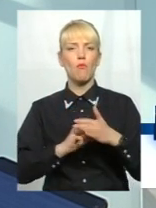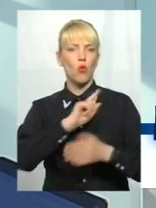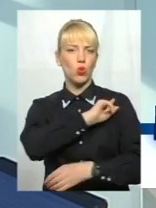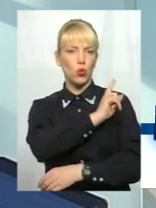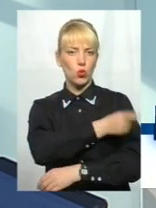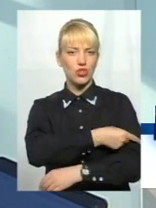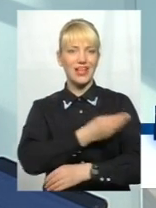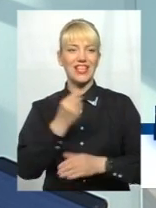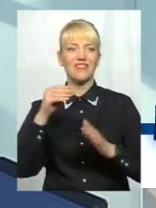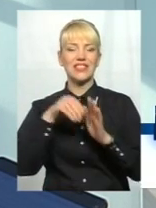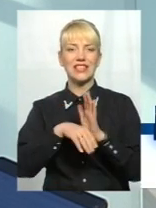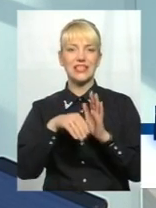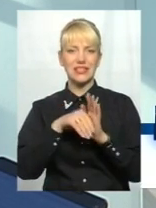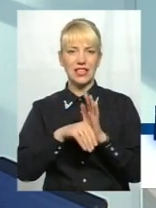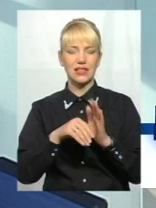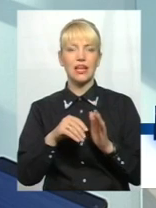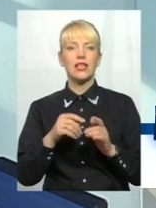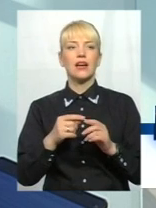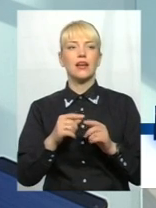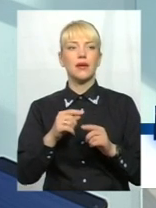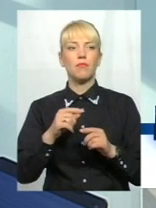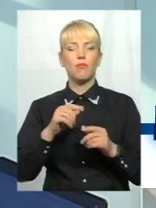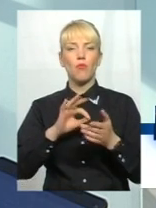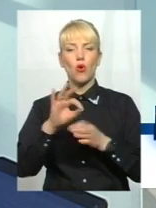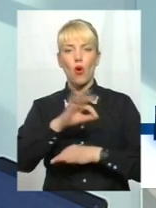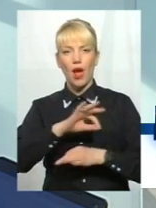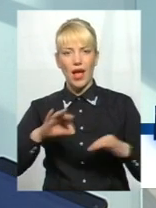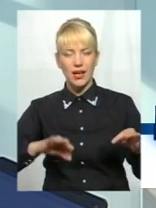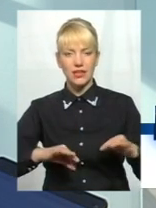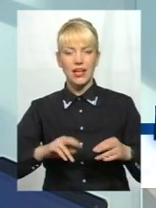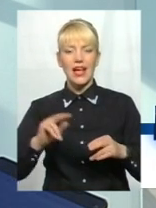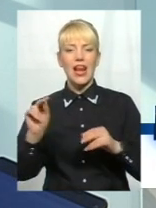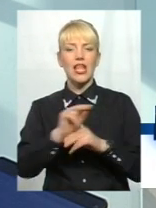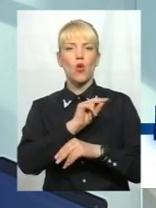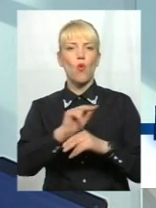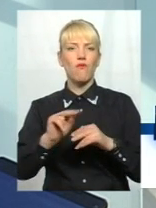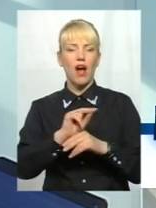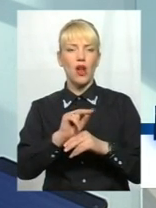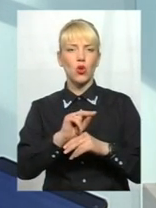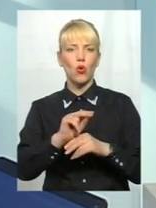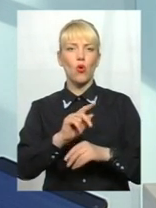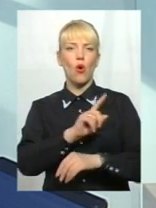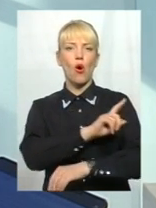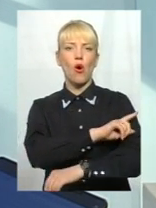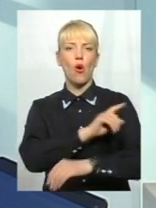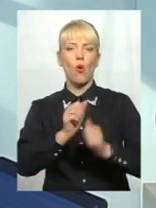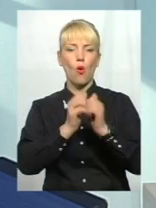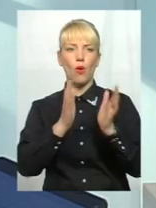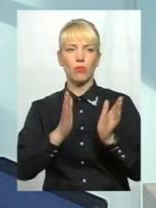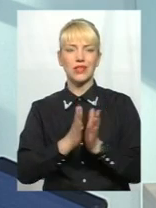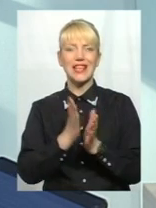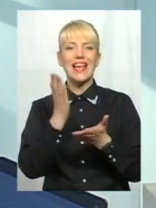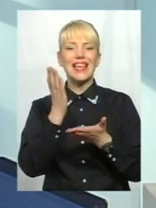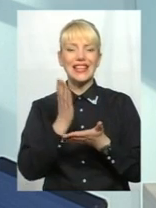будівництва лікувального здоров'я комплексу «Арден Палат», і є, відповідна, концепція, як